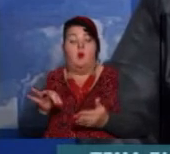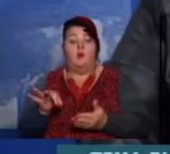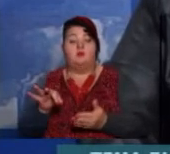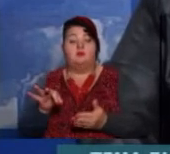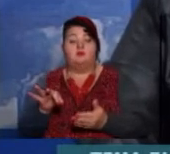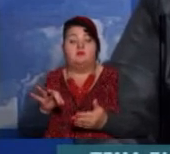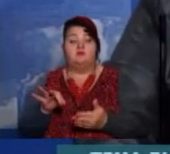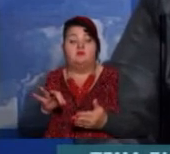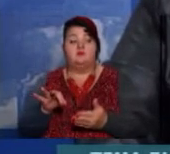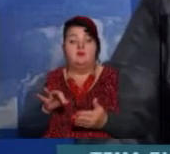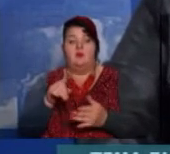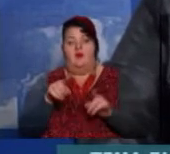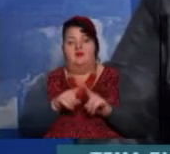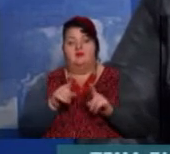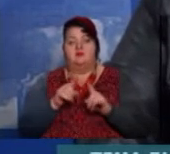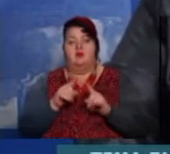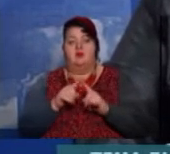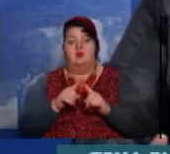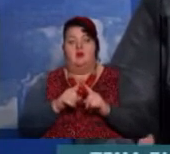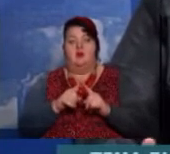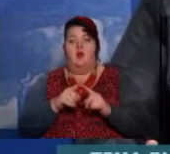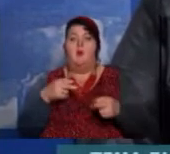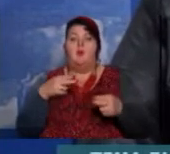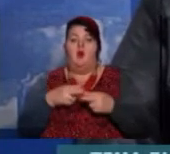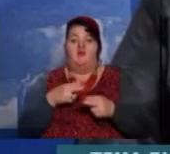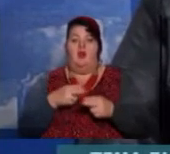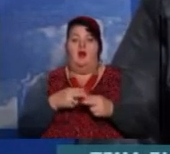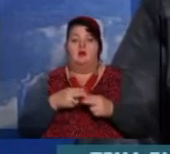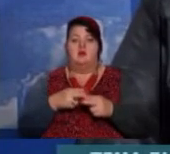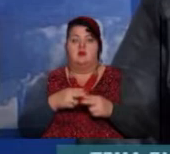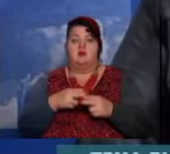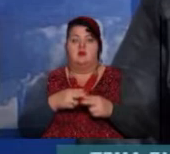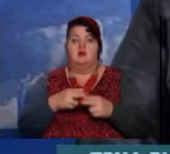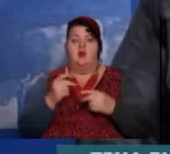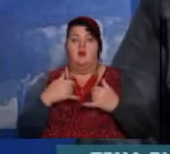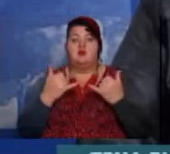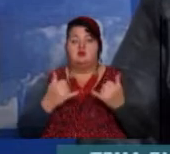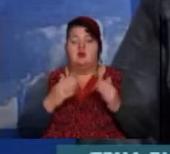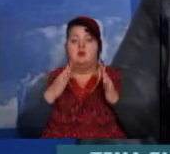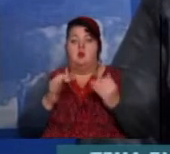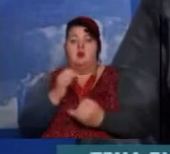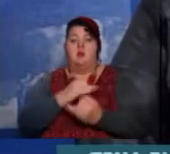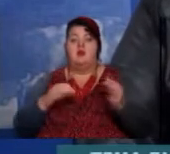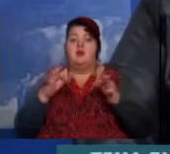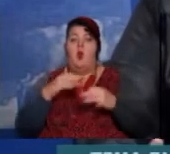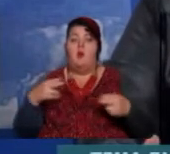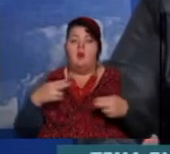все-таки на першому місці – це профилактика. Ми знову будемо говорити про профилактику.